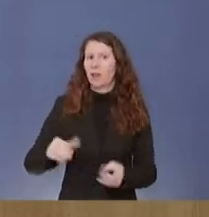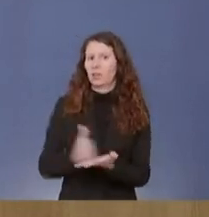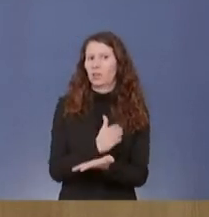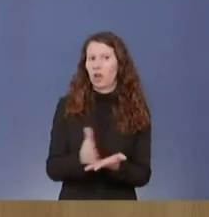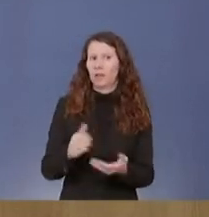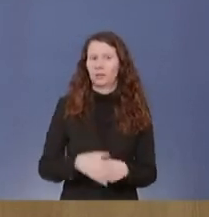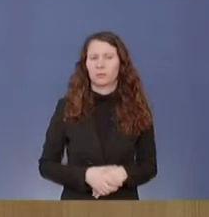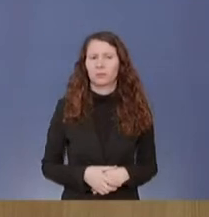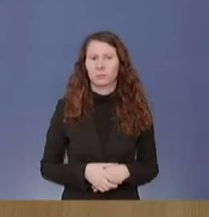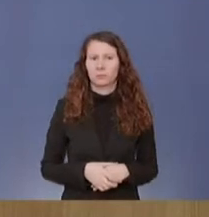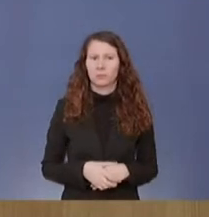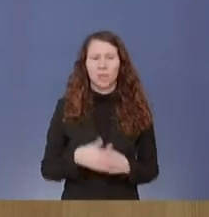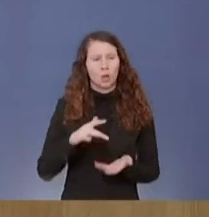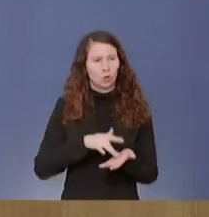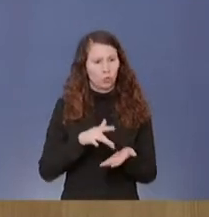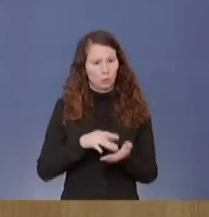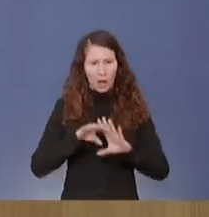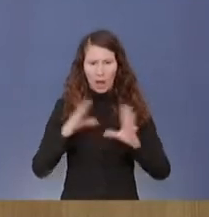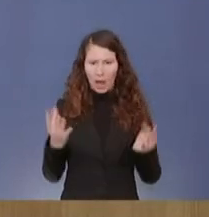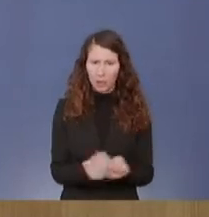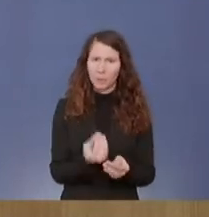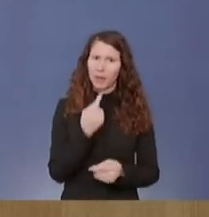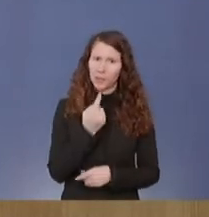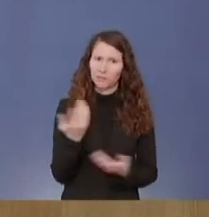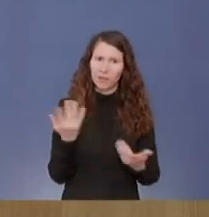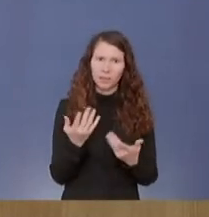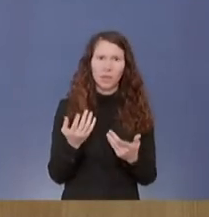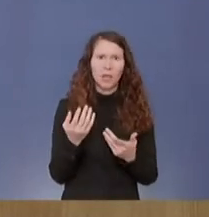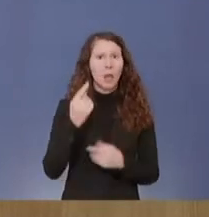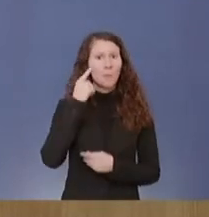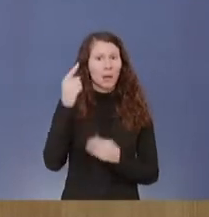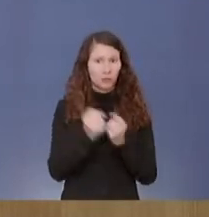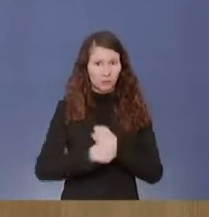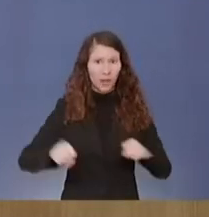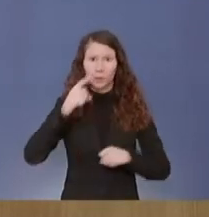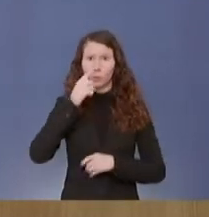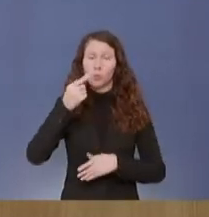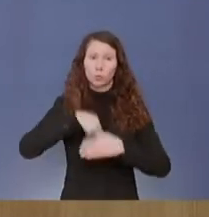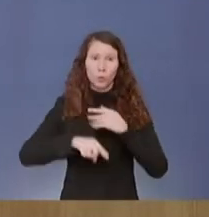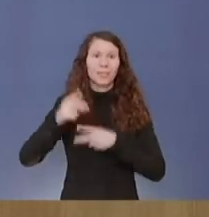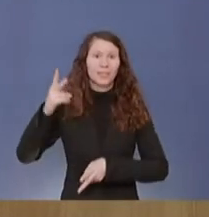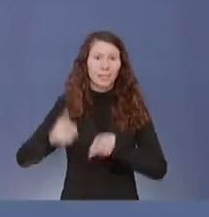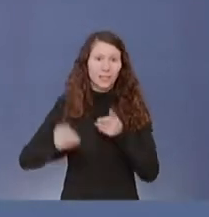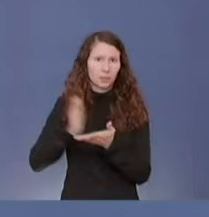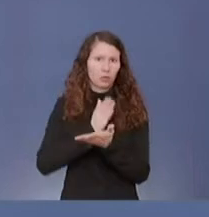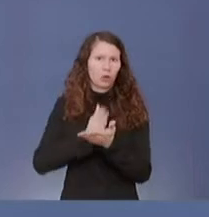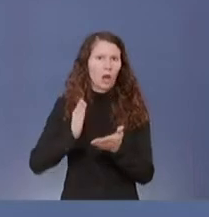prinzipiell gilt ja, dass Meinungsfreiheit nur durch gerichtlichen Beschluss beschränkt werden kann.